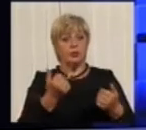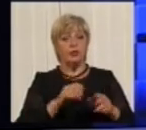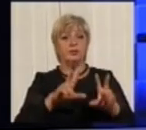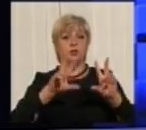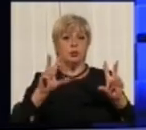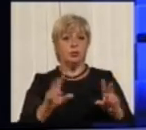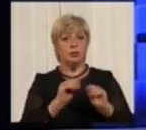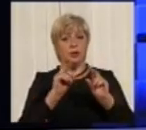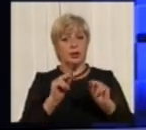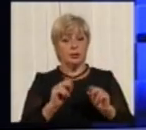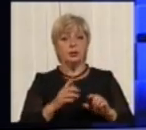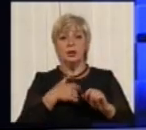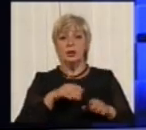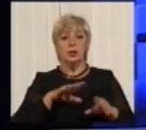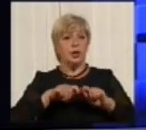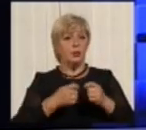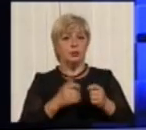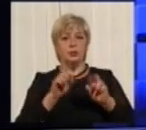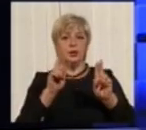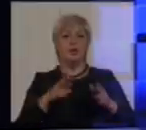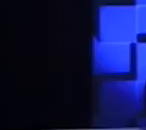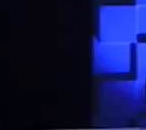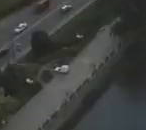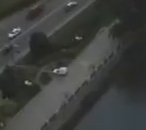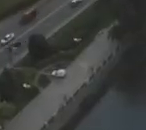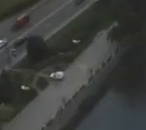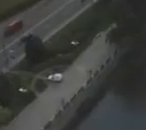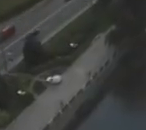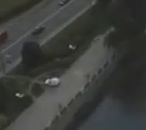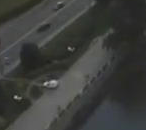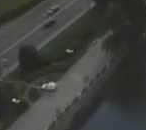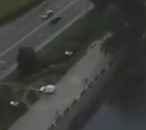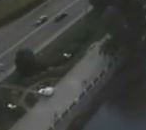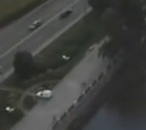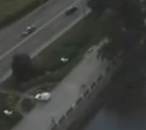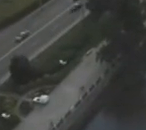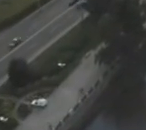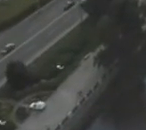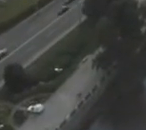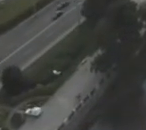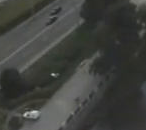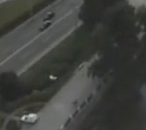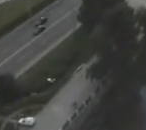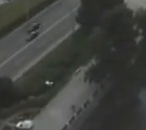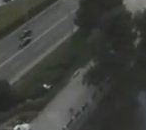Не порушуйте правил дорожнього руху. Бережіть себе. Дякую. Дякую.